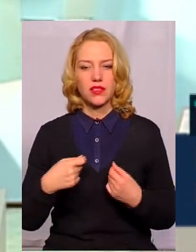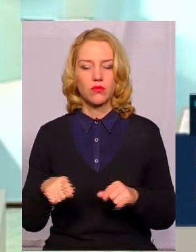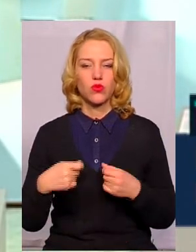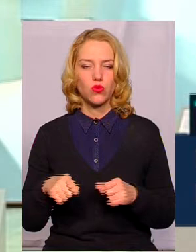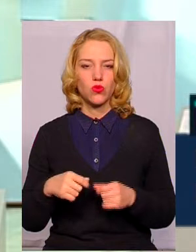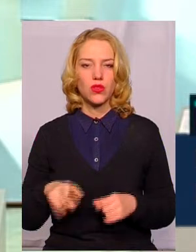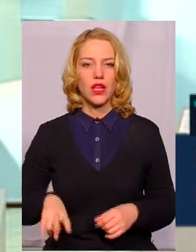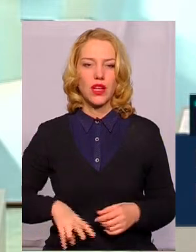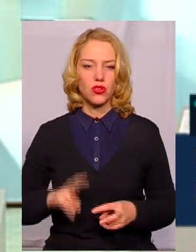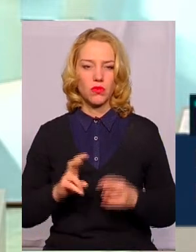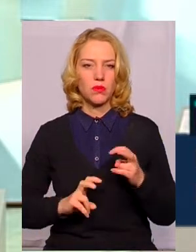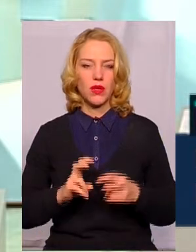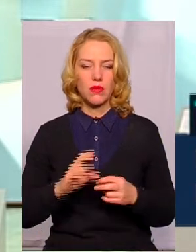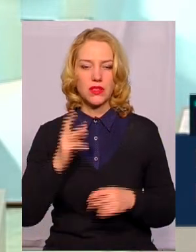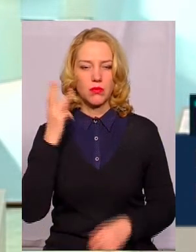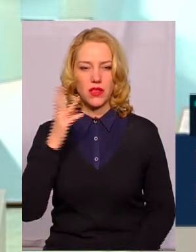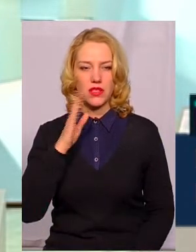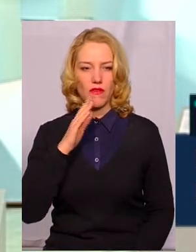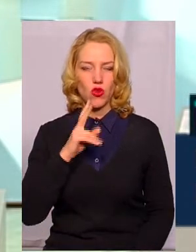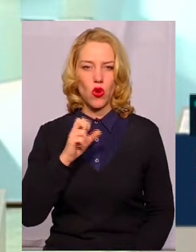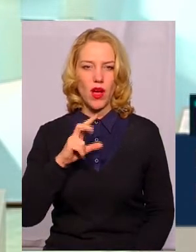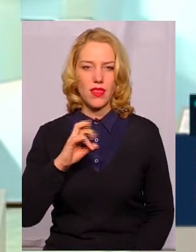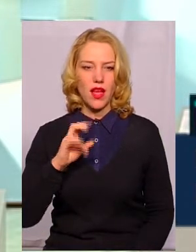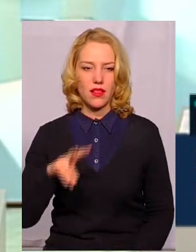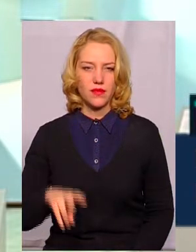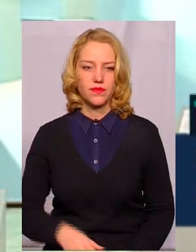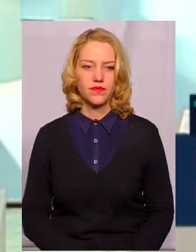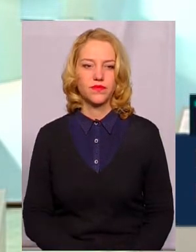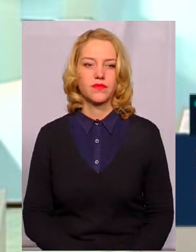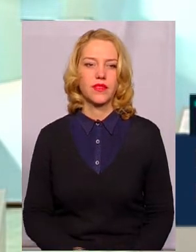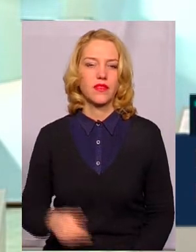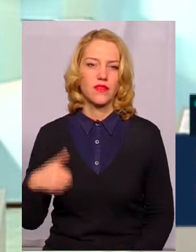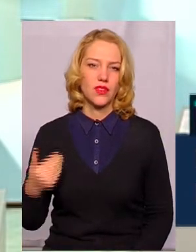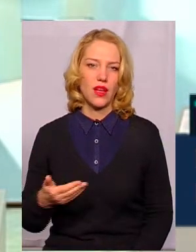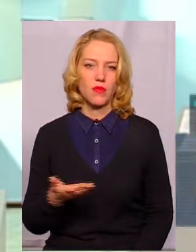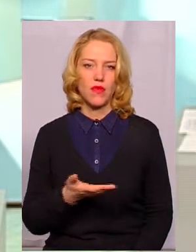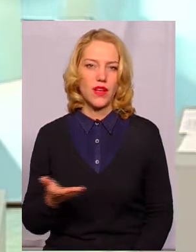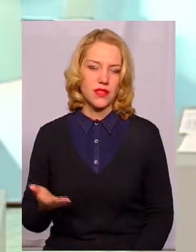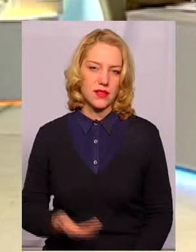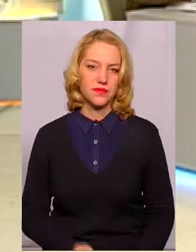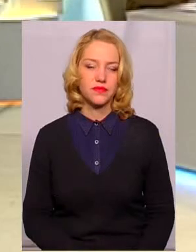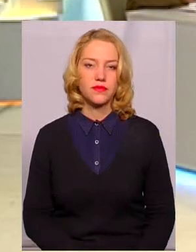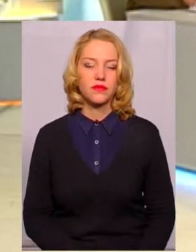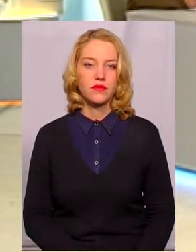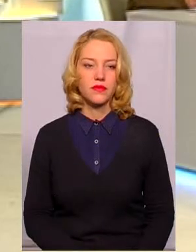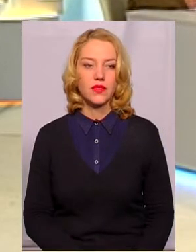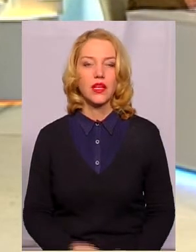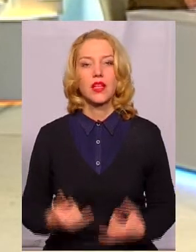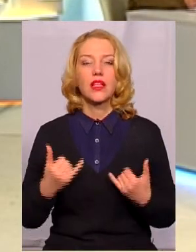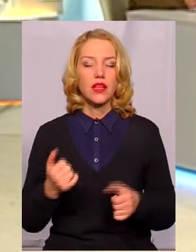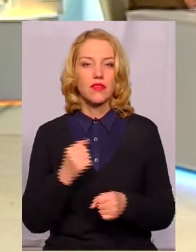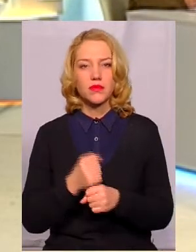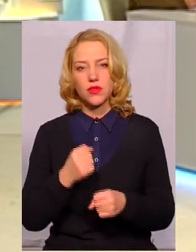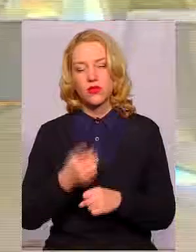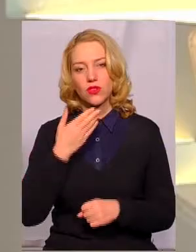підприємства «Хмельницькводоканал» Петром Дзюблюком. Вітаю вас, панове. Добрий вечір, Олексій. У студії для вас